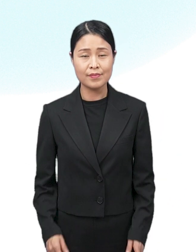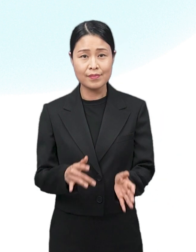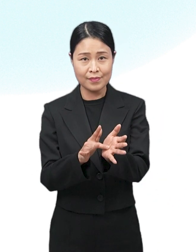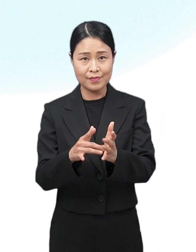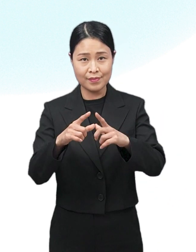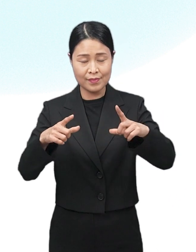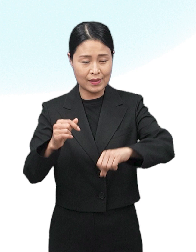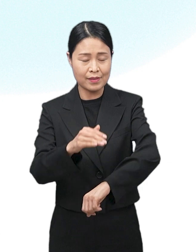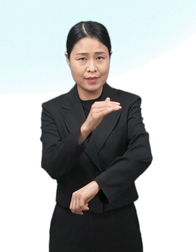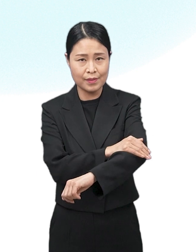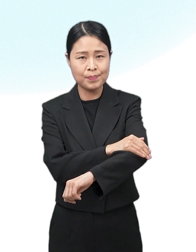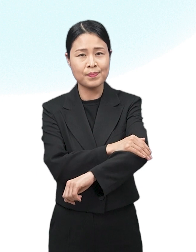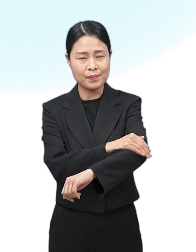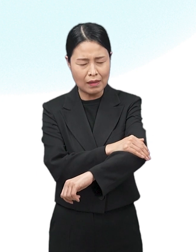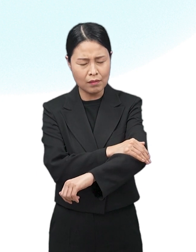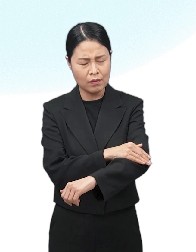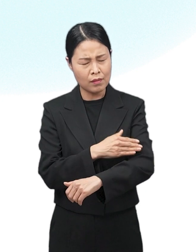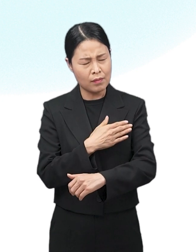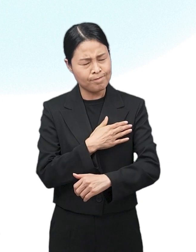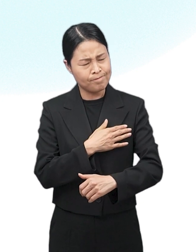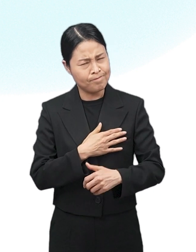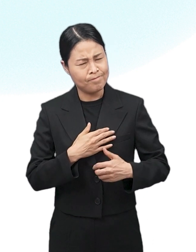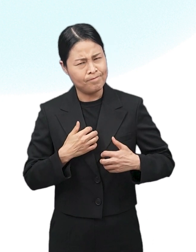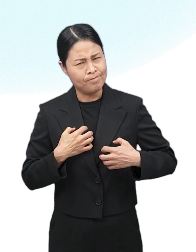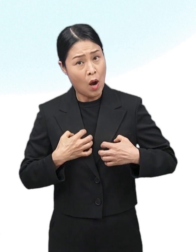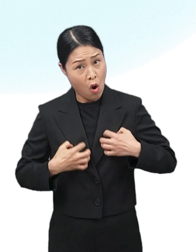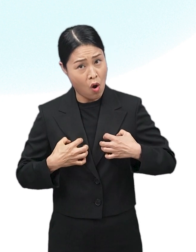이 약은 어떤 이상반응이 나타날 수 있습니까?